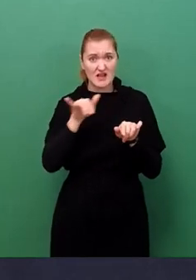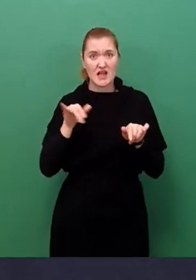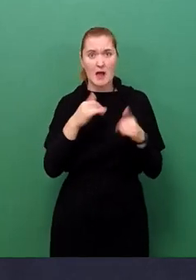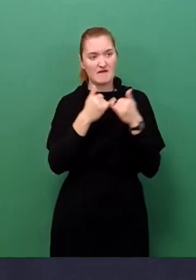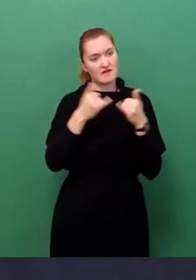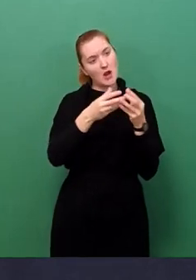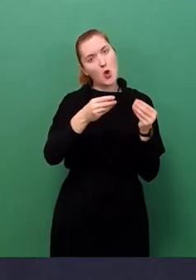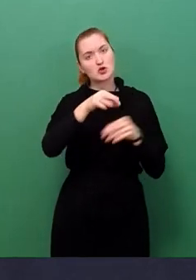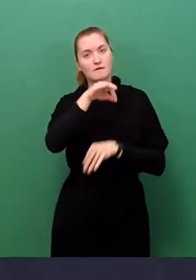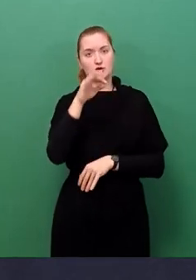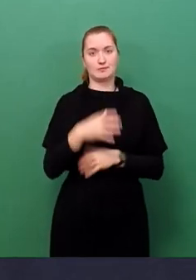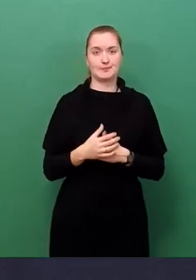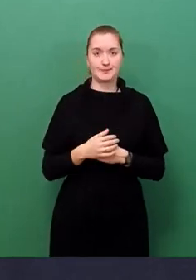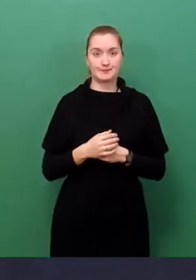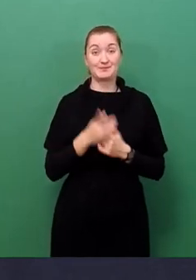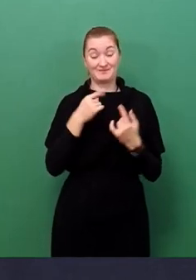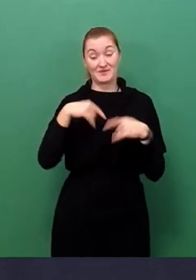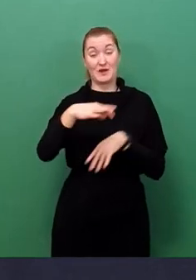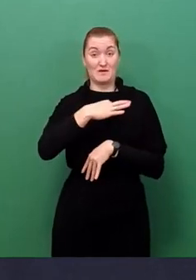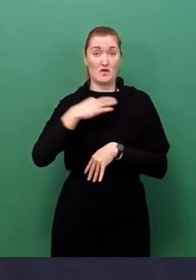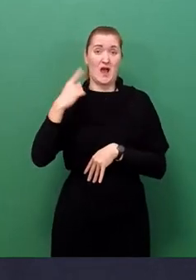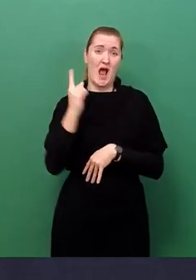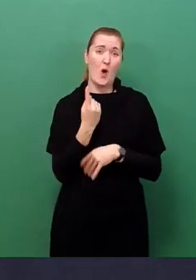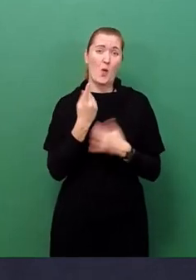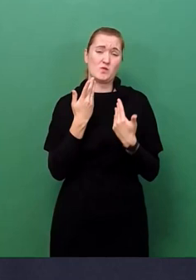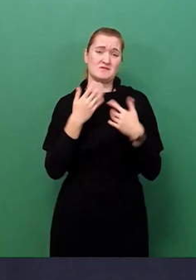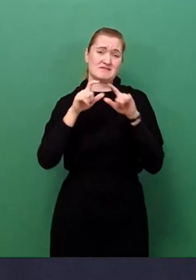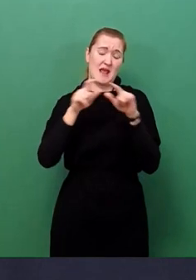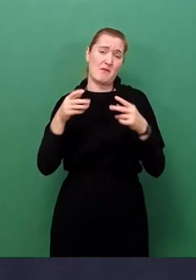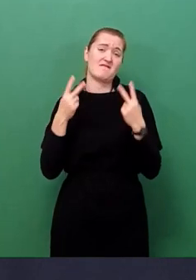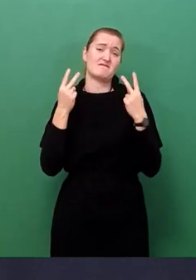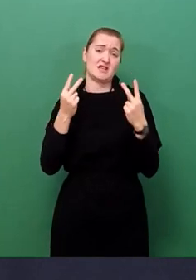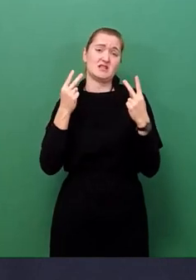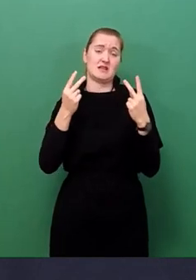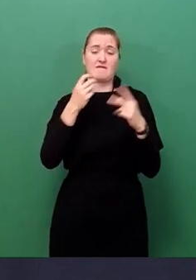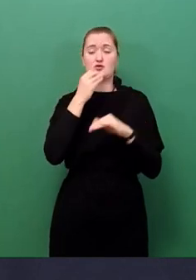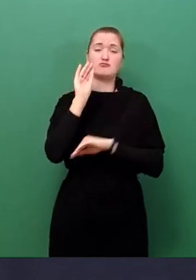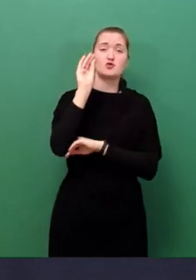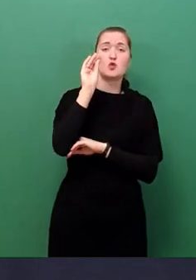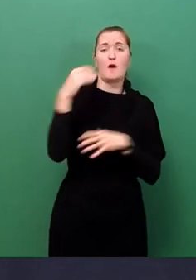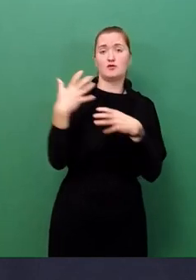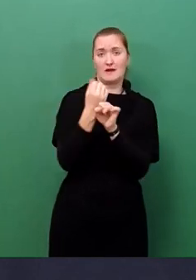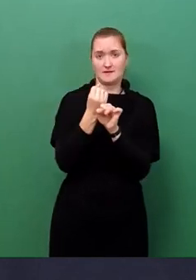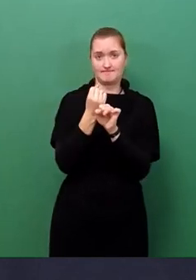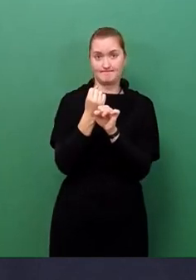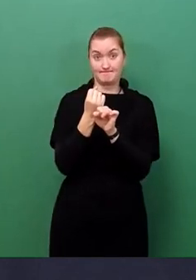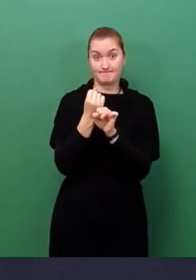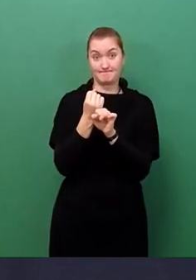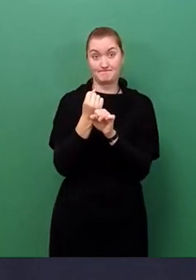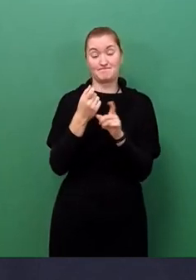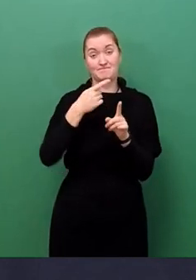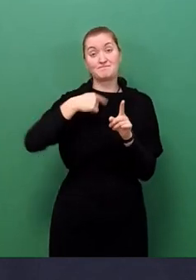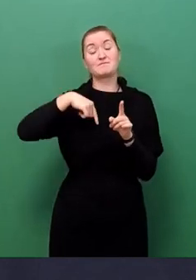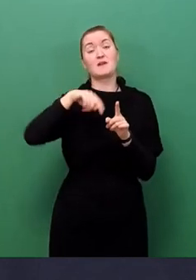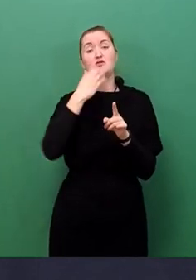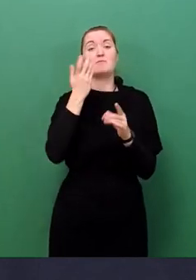ist das auch einer der Themenschwerpunkte, den sich die Stadtverwaltung für die kommenden Jahre gesetzt hat. Hier soll unter Leitung von Herrn Lemmerhörth ein intensiver